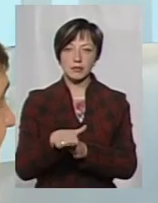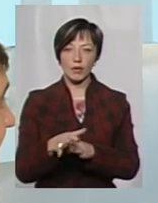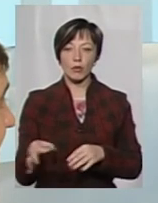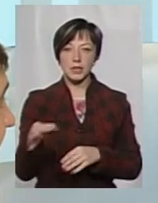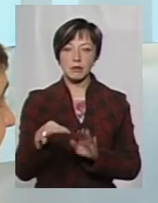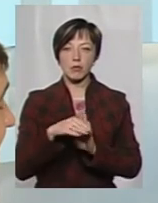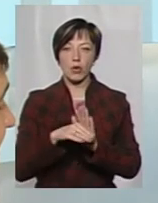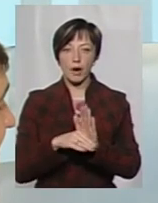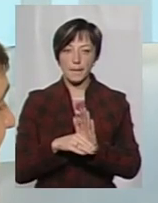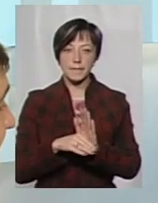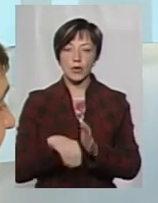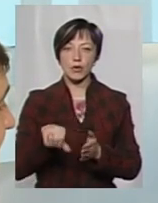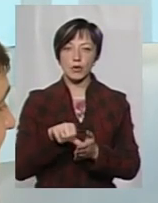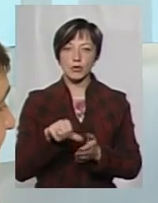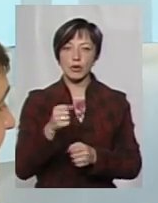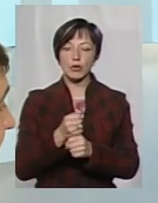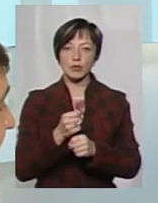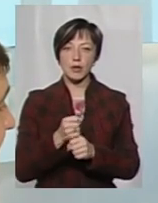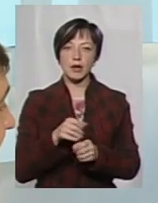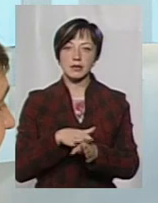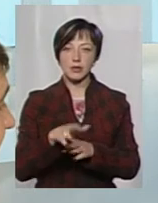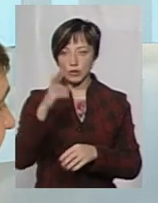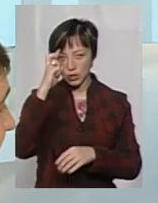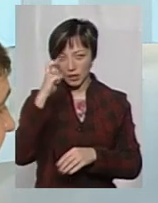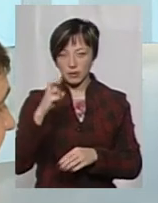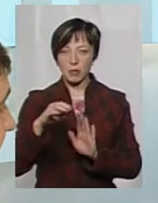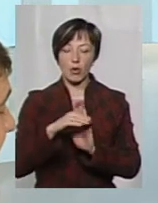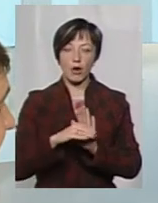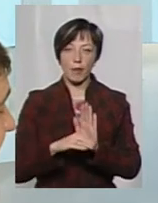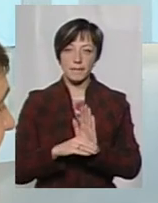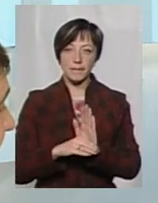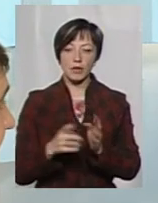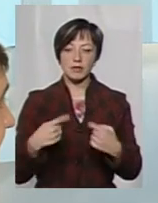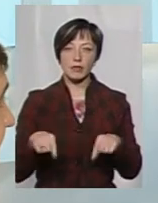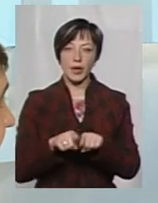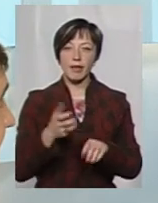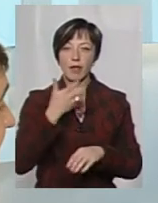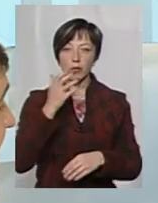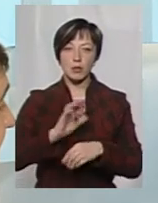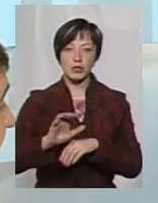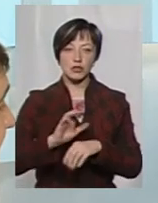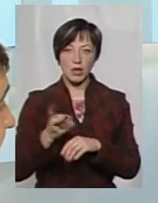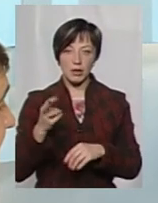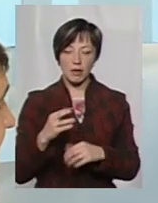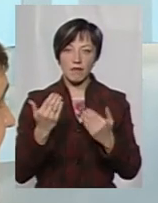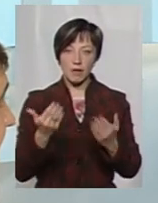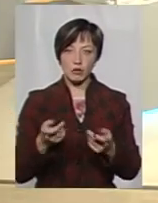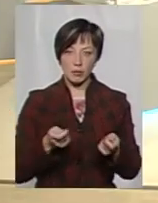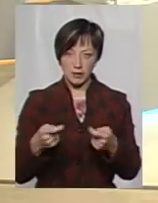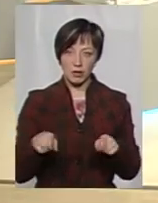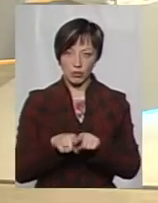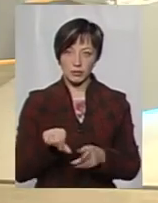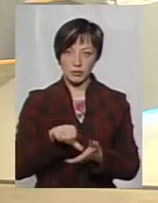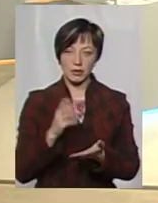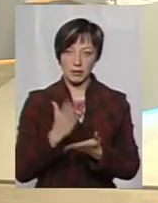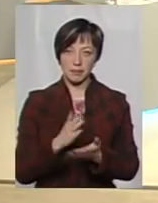обласних програм та бере участь у розробленні і реалізації державних цільових програм у сфері теплопостачання. Ваше управління таку